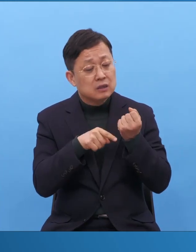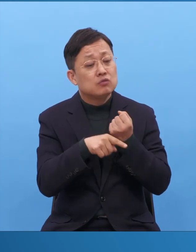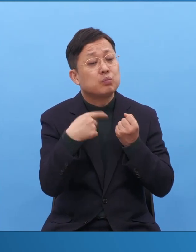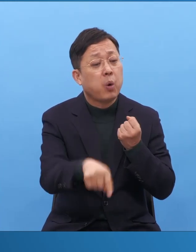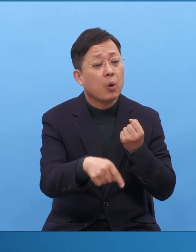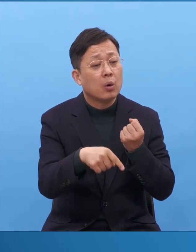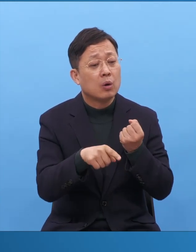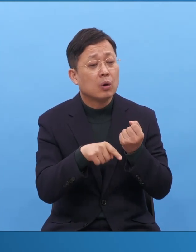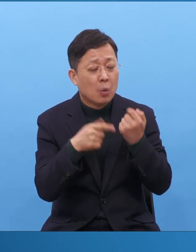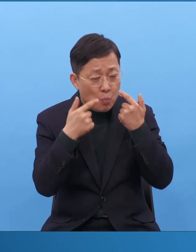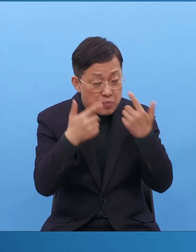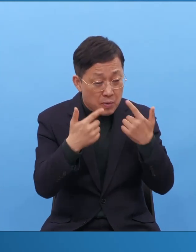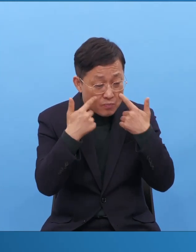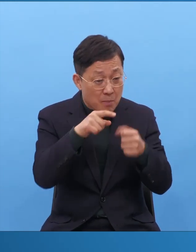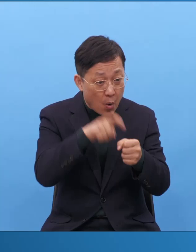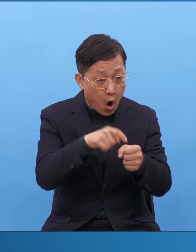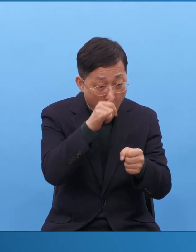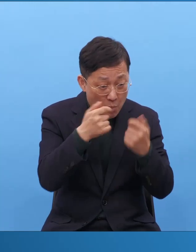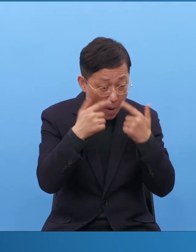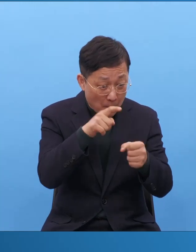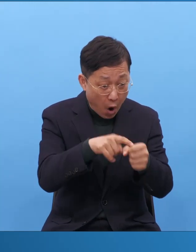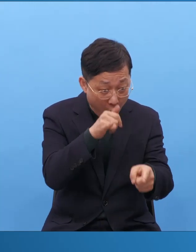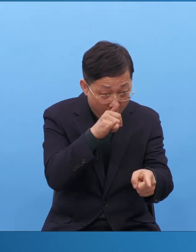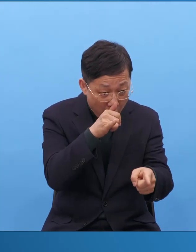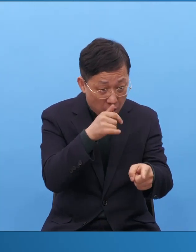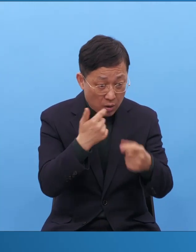이거 잘못 만들면 이상하게 되는 거잖아요. 그렇죠?